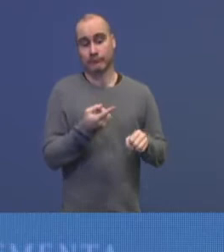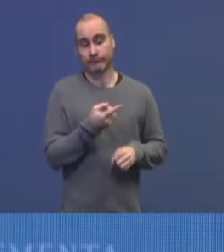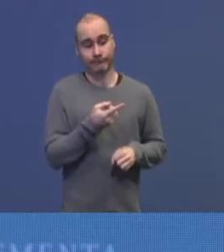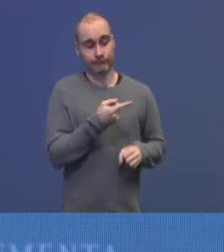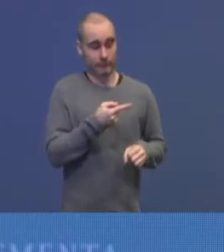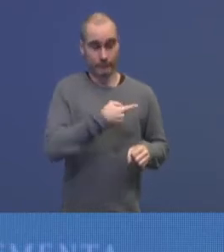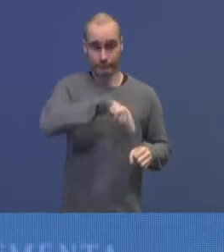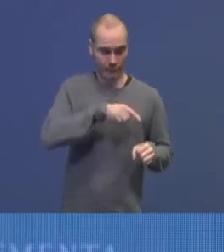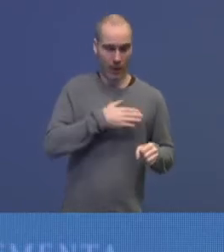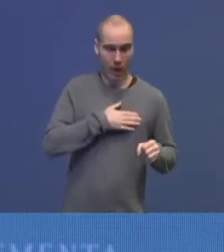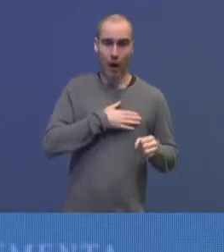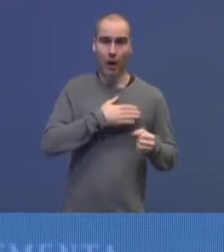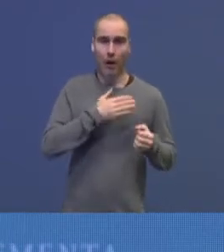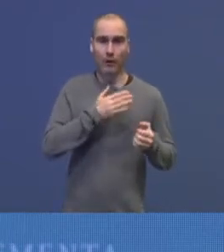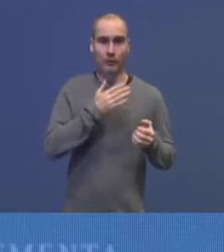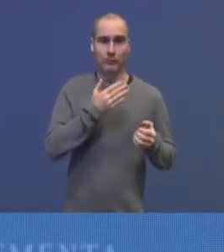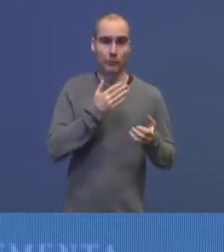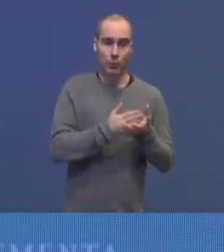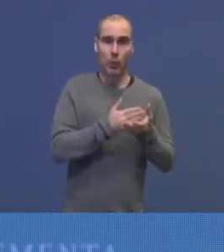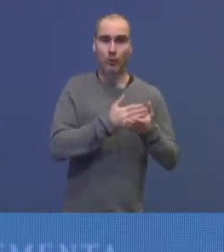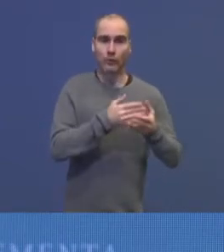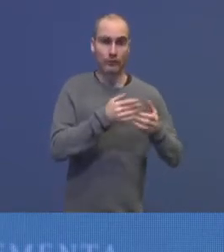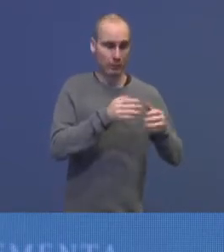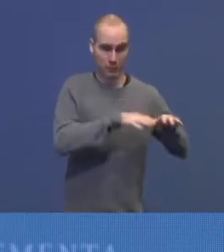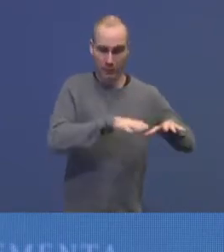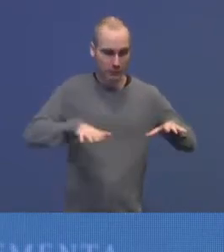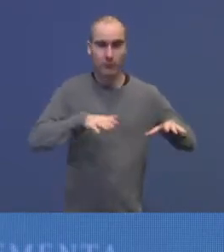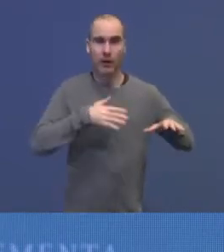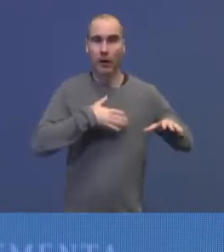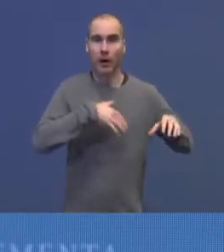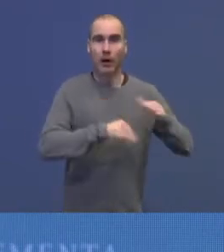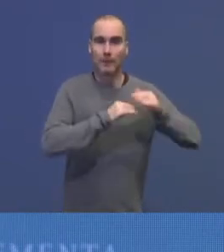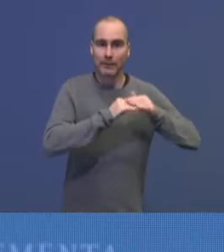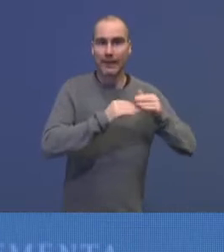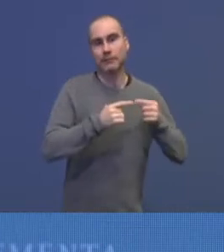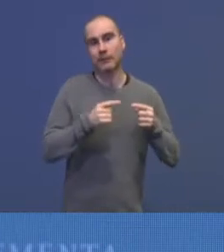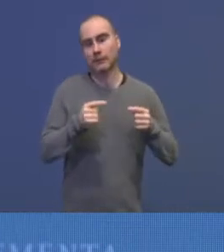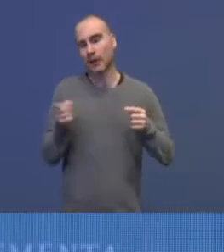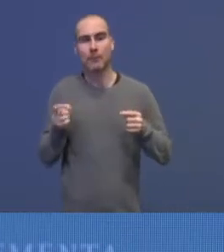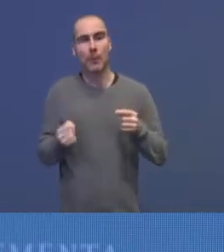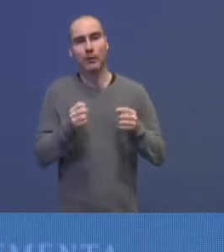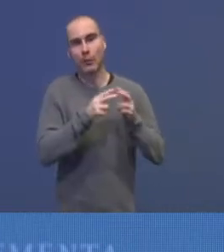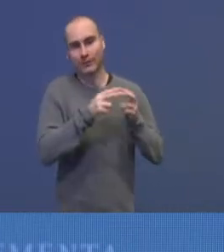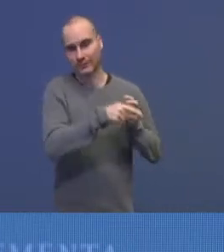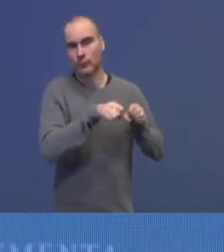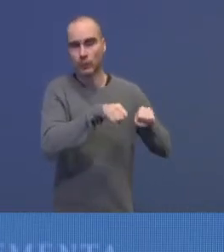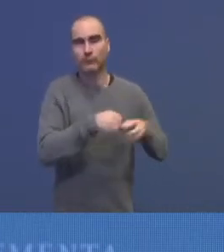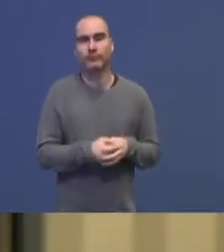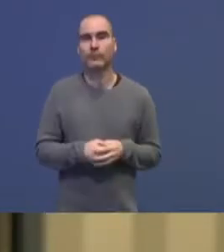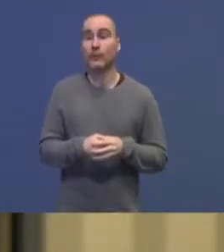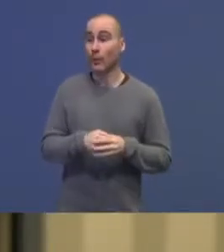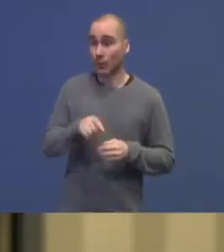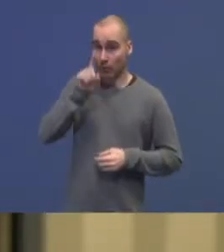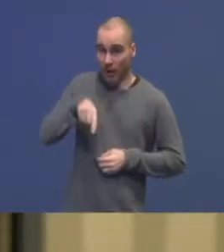har det antallet som de skal ha, og har kapasitet til å ta imot. Men de må ta kontakt med kommunen sin. Og de kan komme i arbeid fra